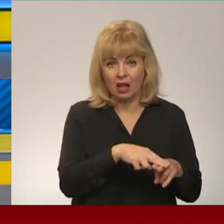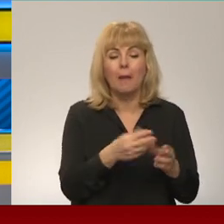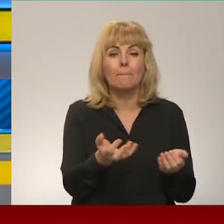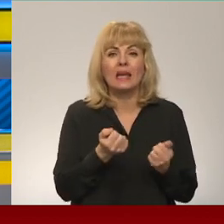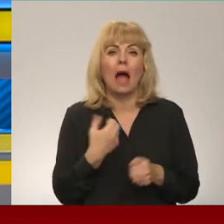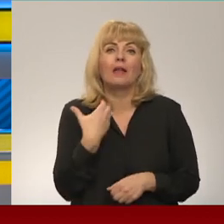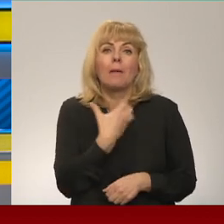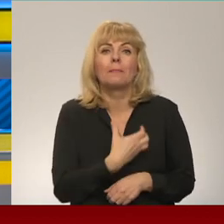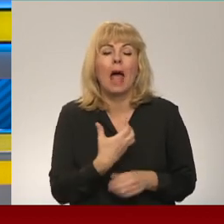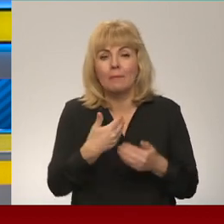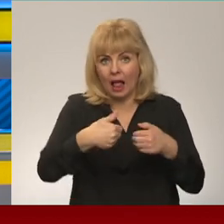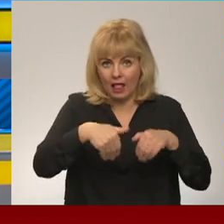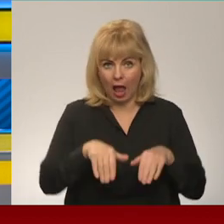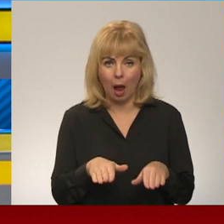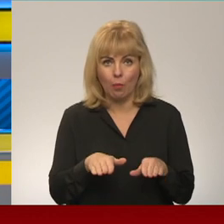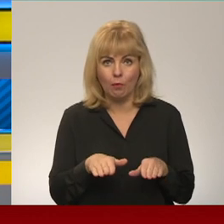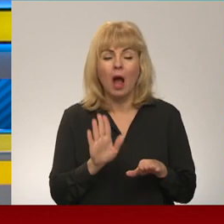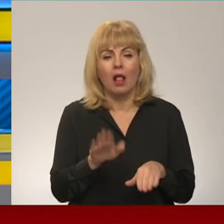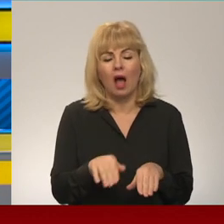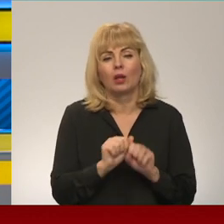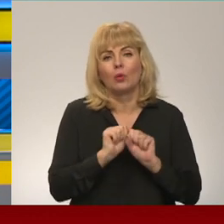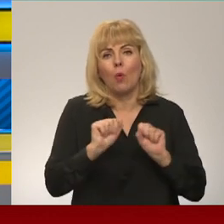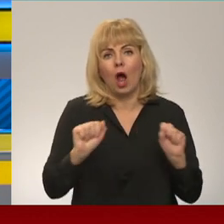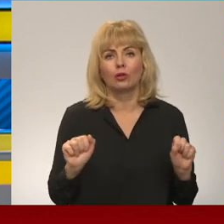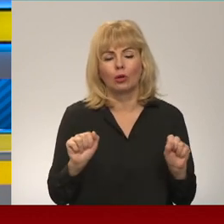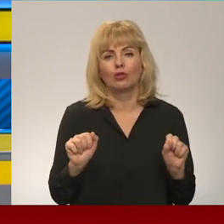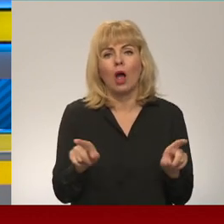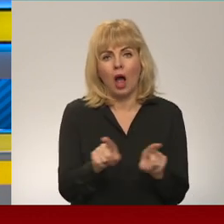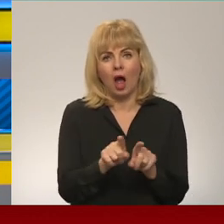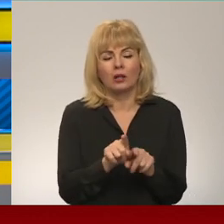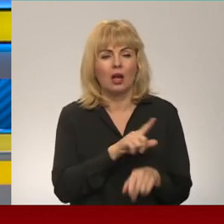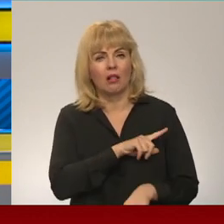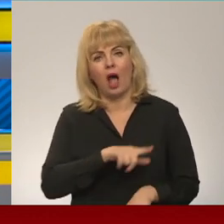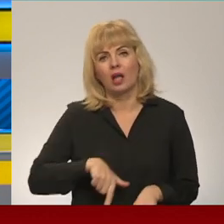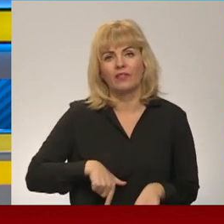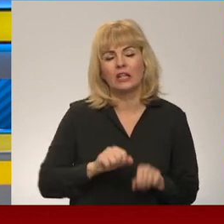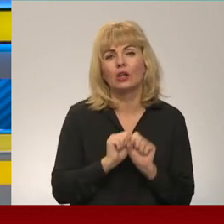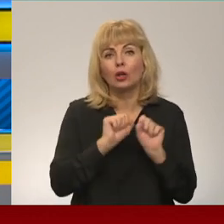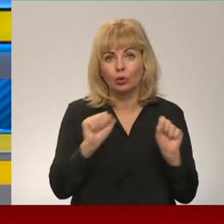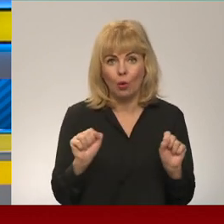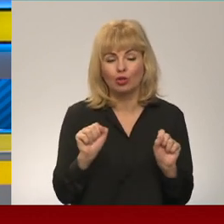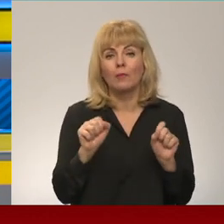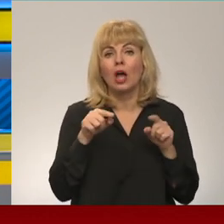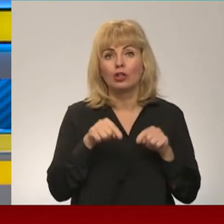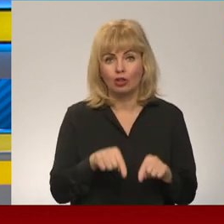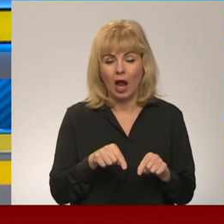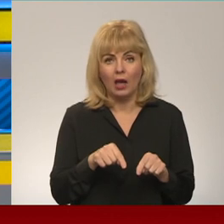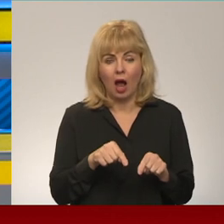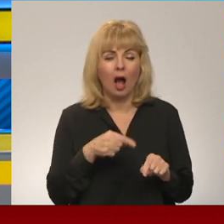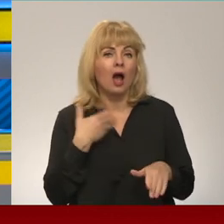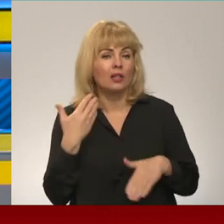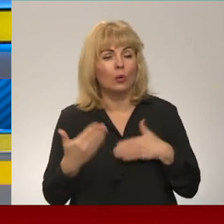lēmumi, lai nodrošinātu arī Latvijas drošību šajā visnotaļa trauksmainajā laikā.